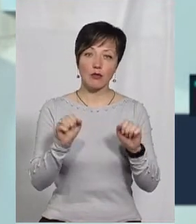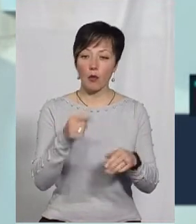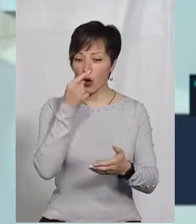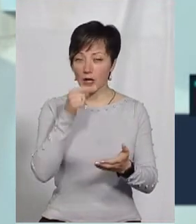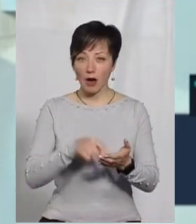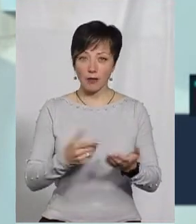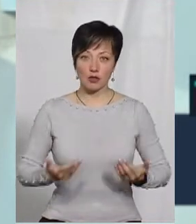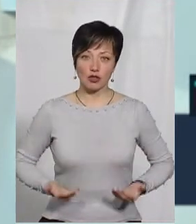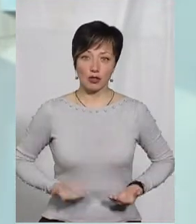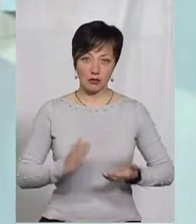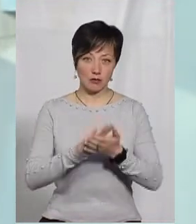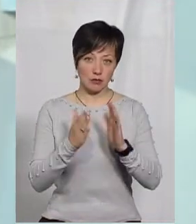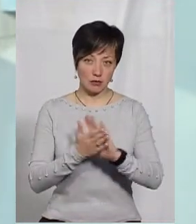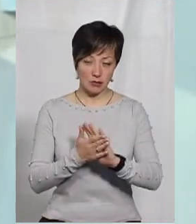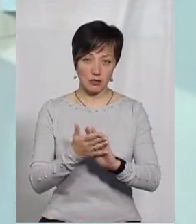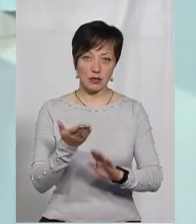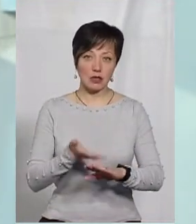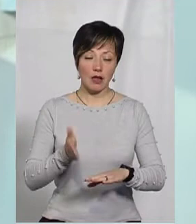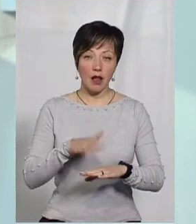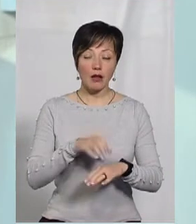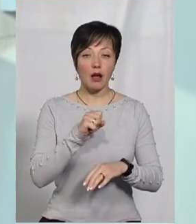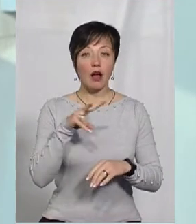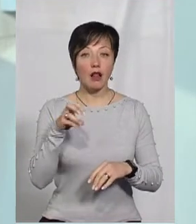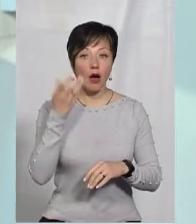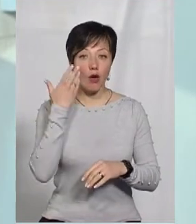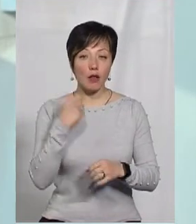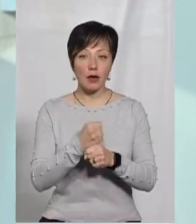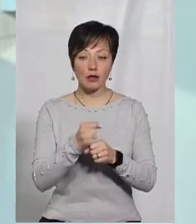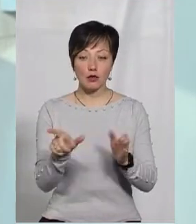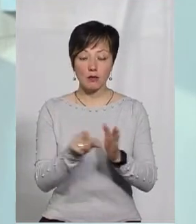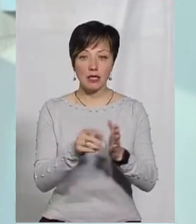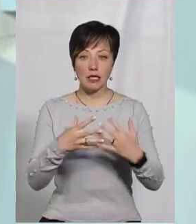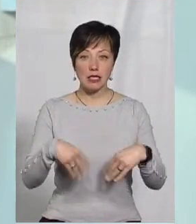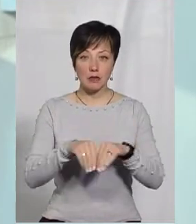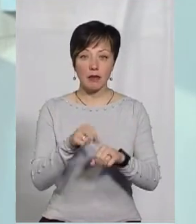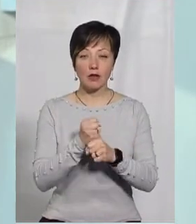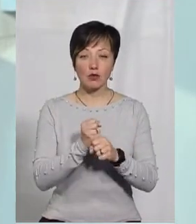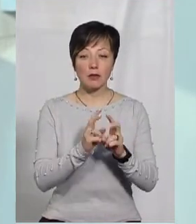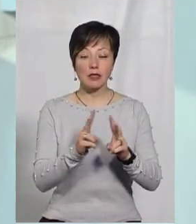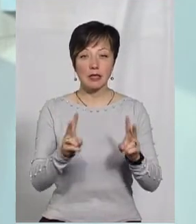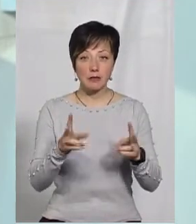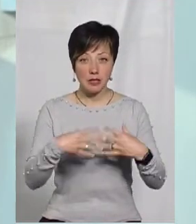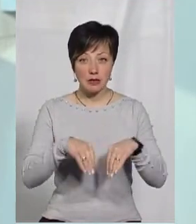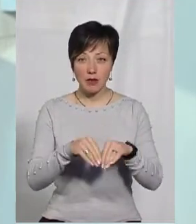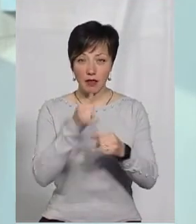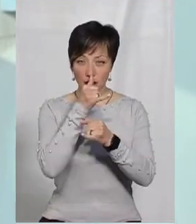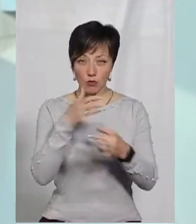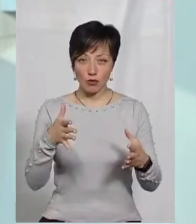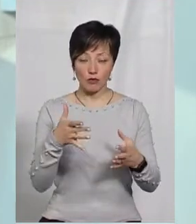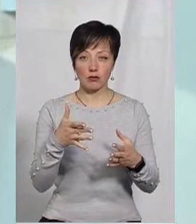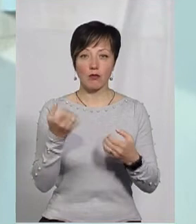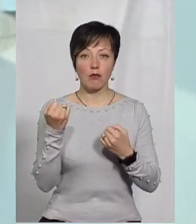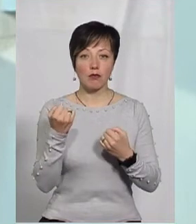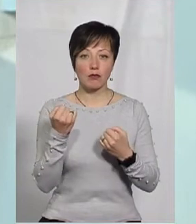потрапити у складні життєві обставини, але коли ми працюємо з сім'ями, це ми працюємо з тими сім'ями, які не в змозі